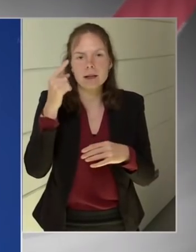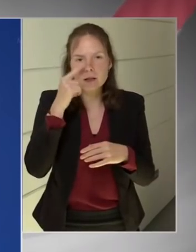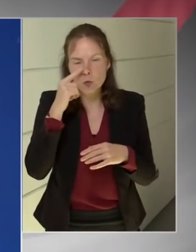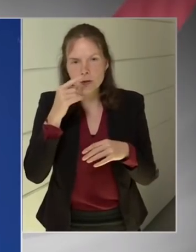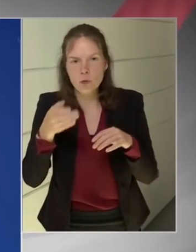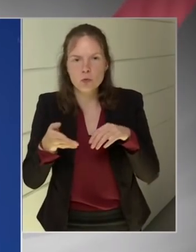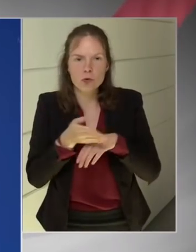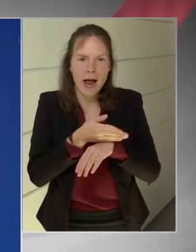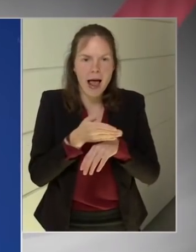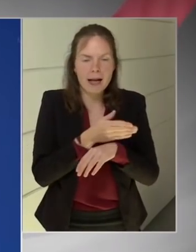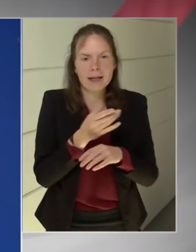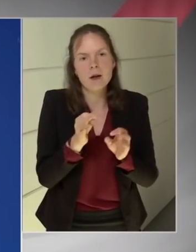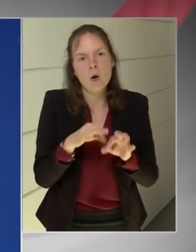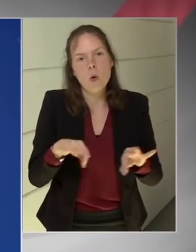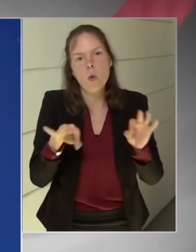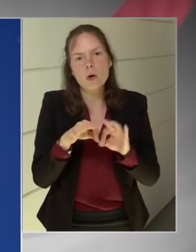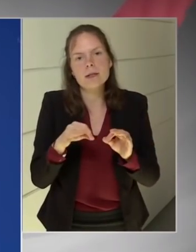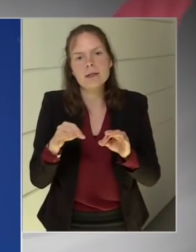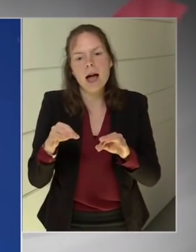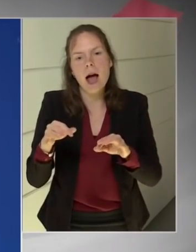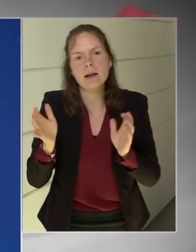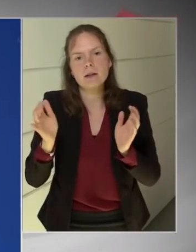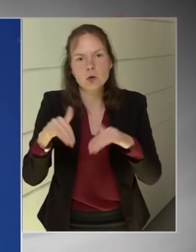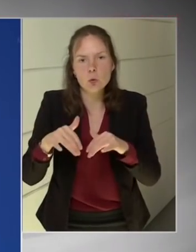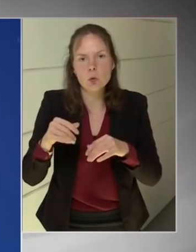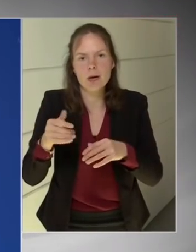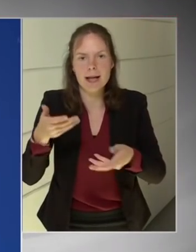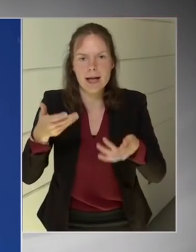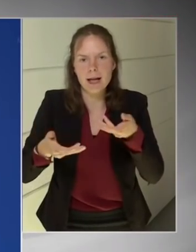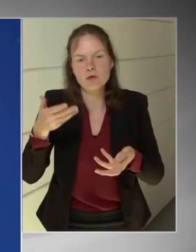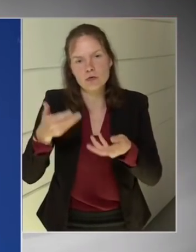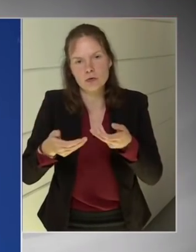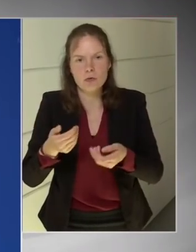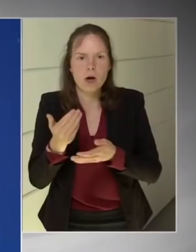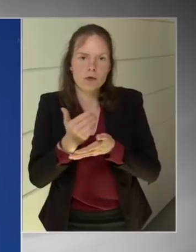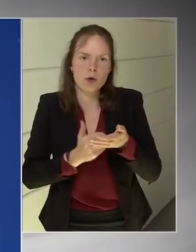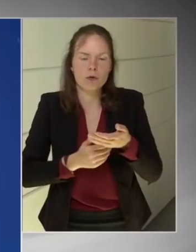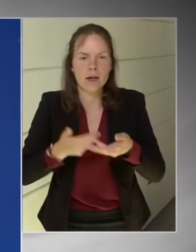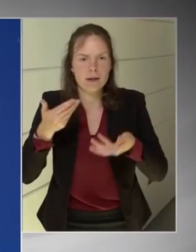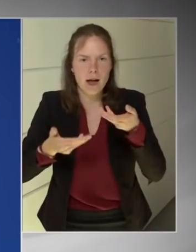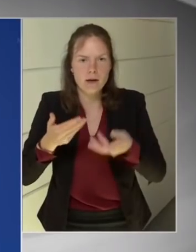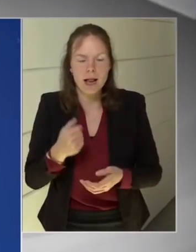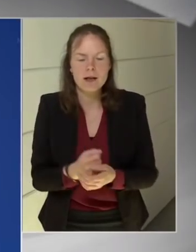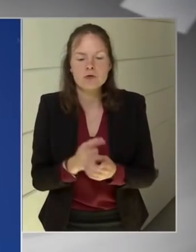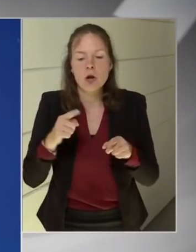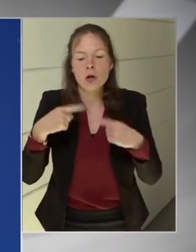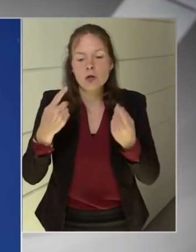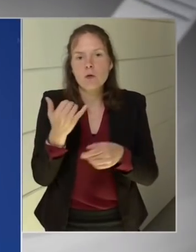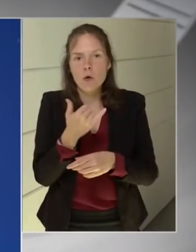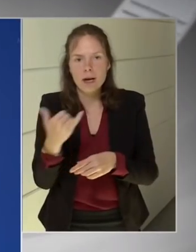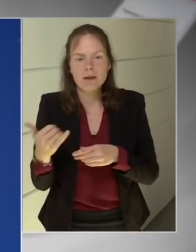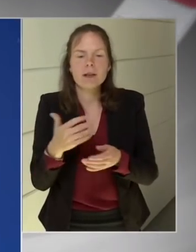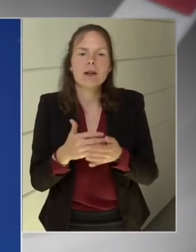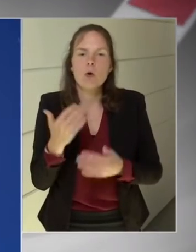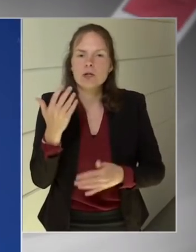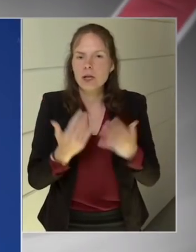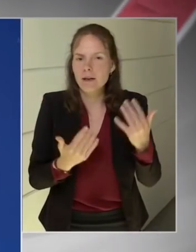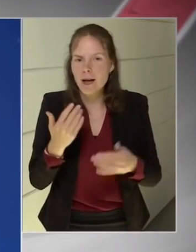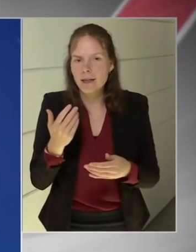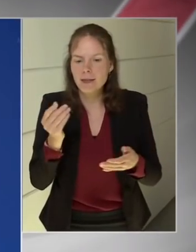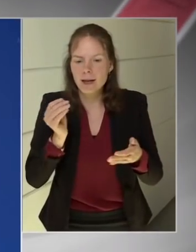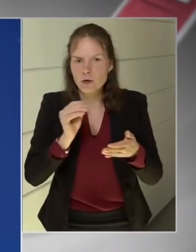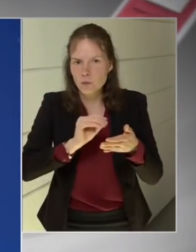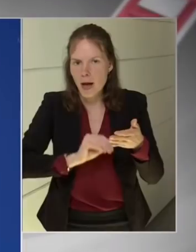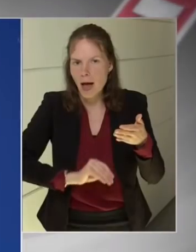tanácsnak tíz napja van arra, hogy véleményezze a költségvetést, ezt követően kezdheti csak meg, várhatóan június